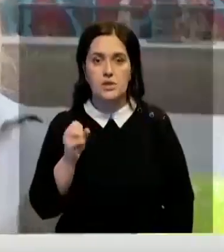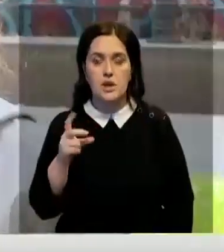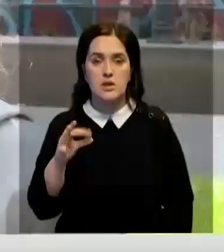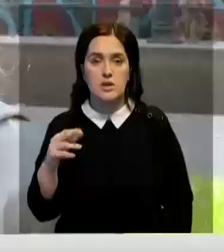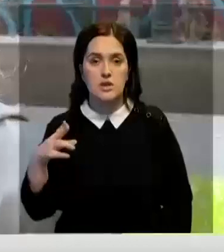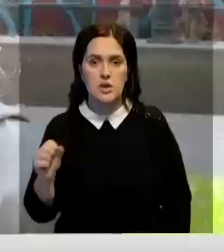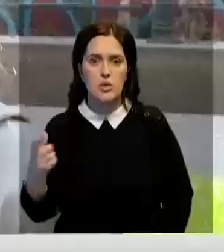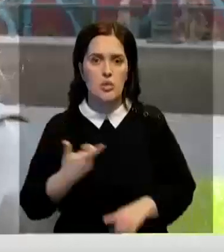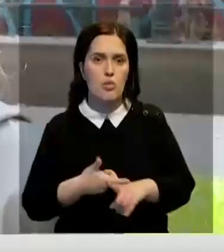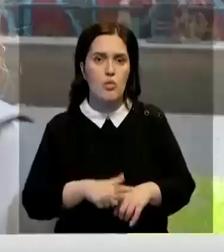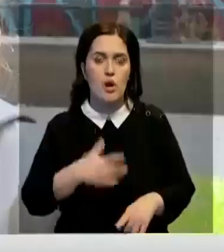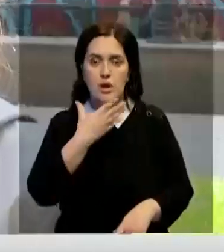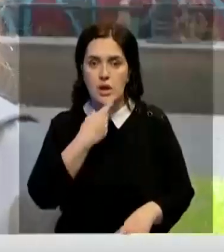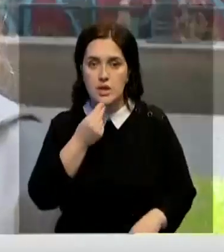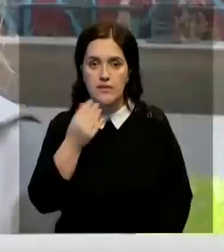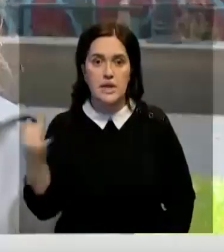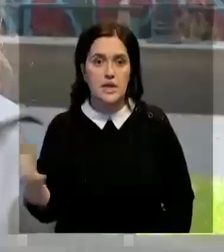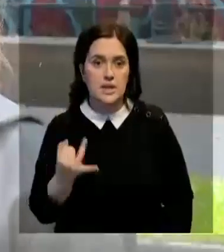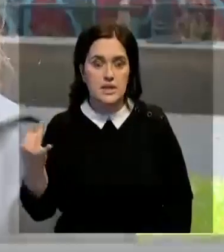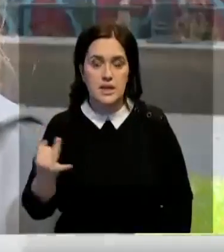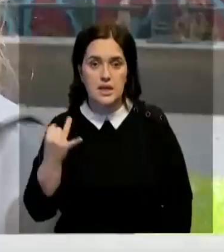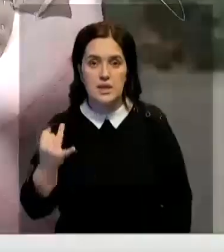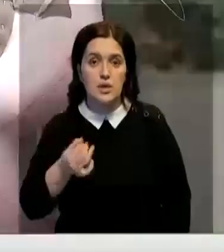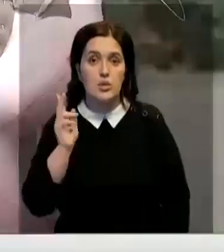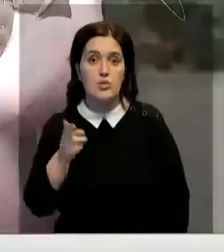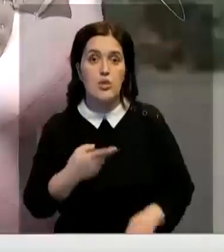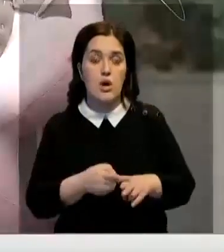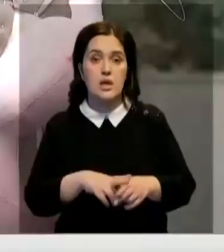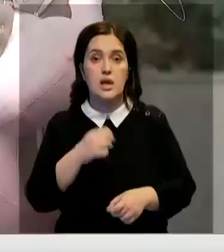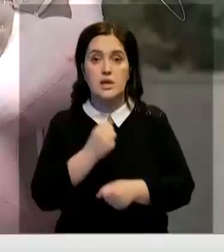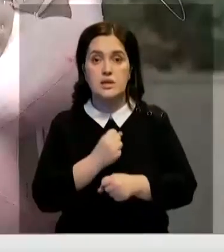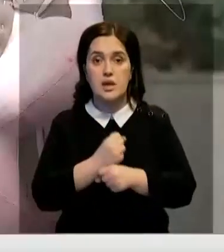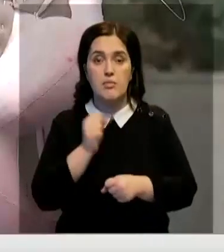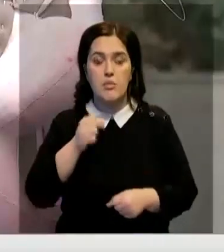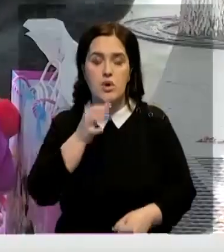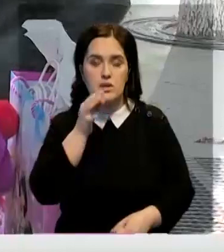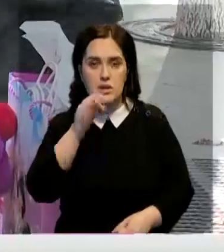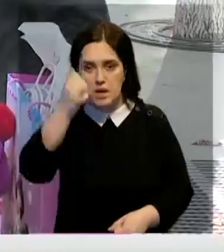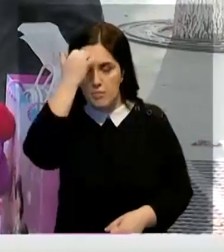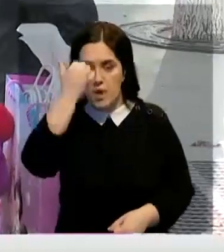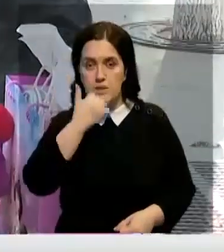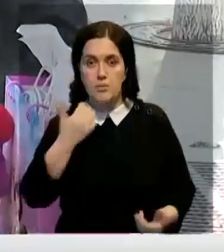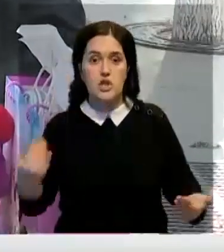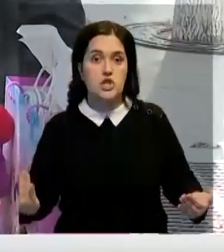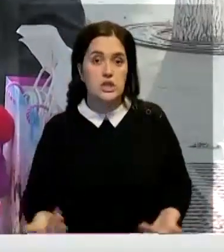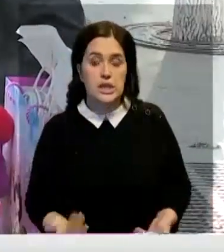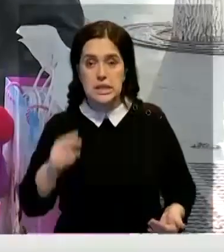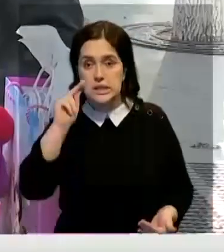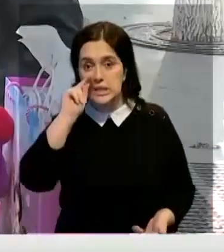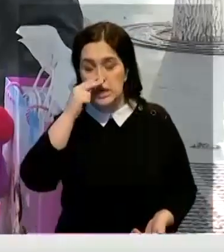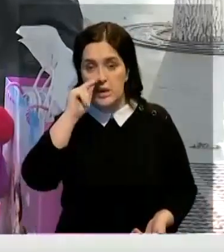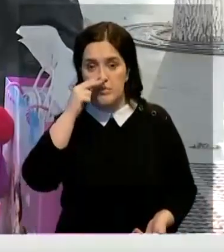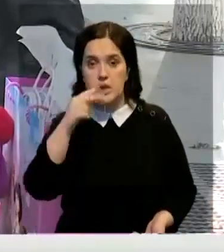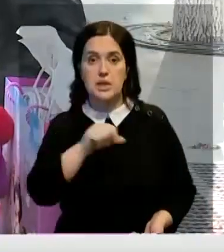Они очень красивые и интересные. Я думаю, кто это делал, ему надо сказать спасибо. Жительница Шинкента Наталья